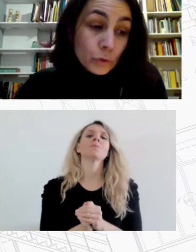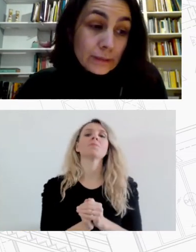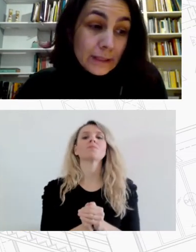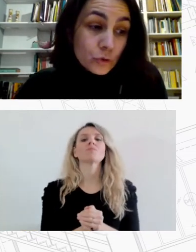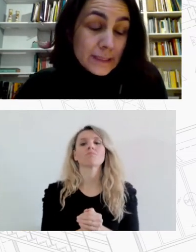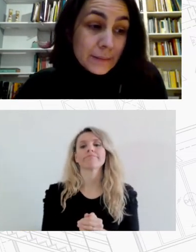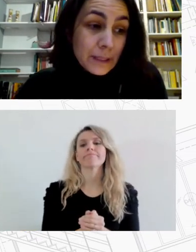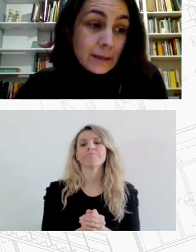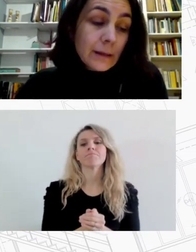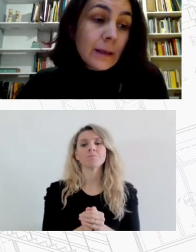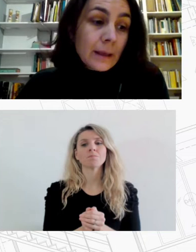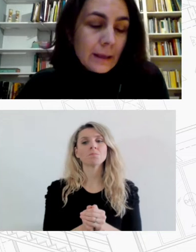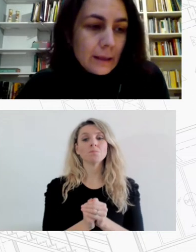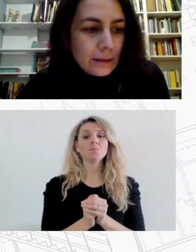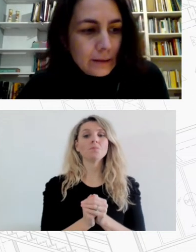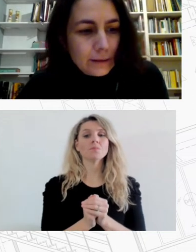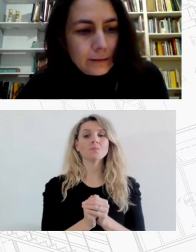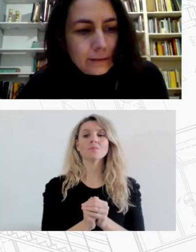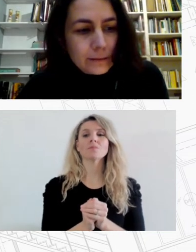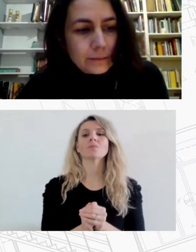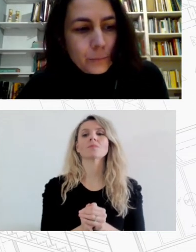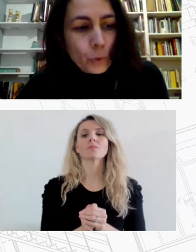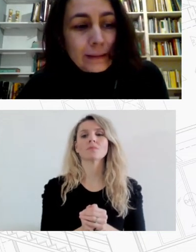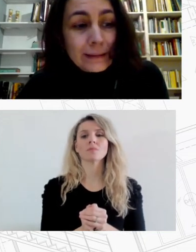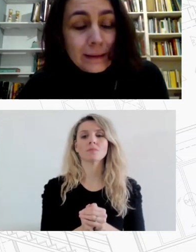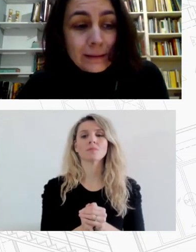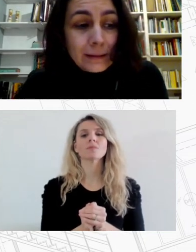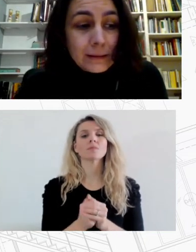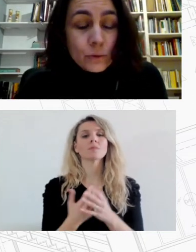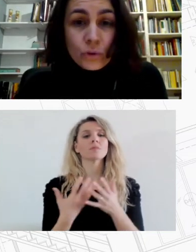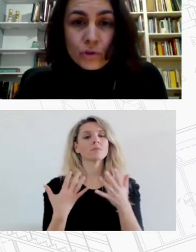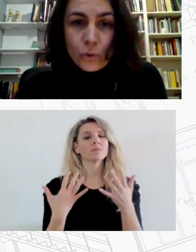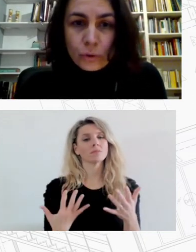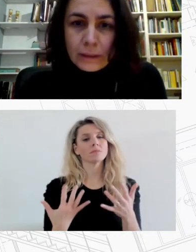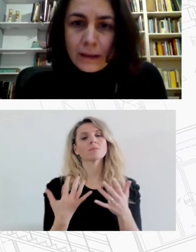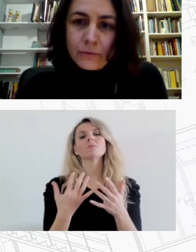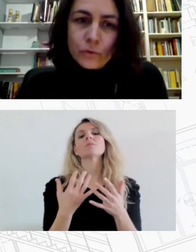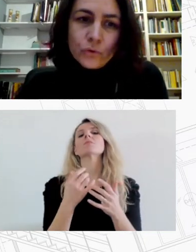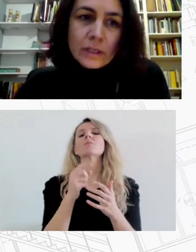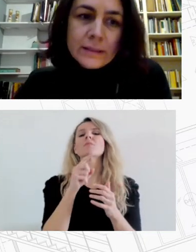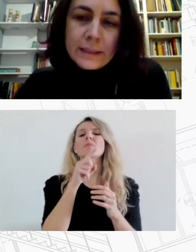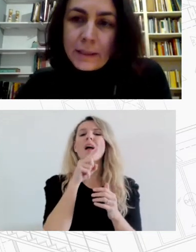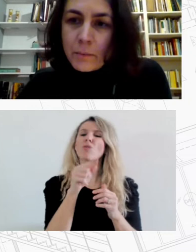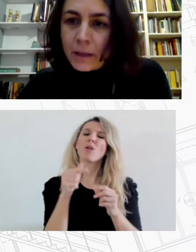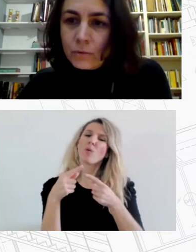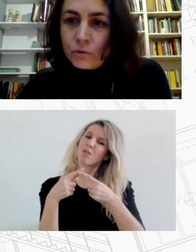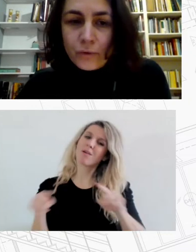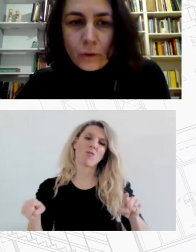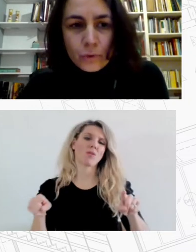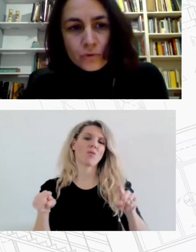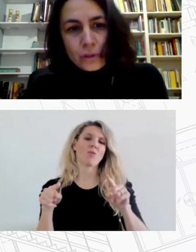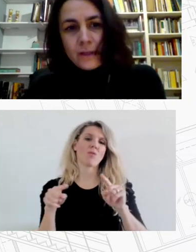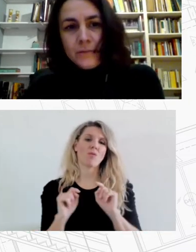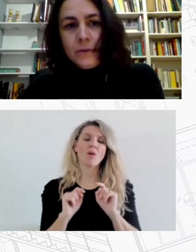δεν μπορούμε να τον εντάξουμε σε μια πολιτική κατοικίας οριζόντια αφορούσε συγκεκριμένους